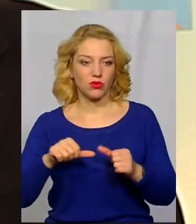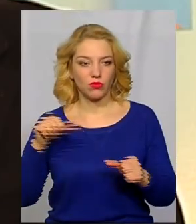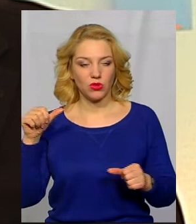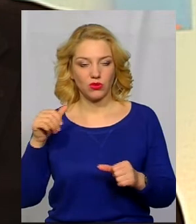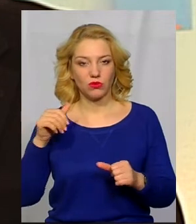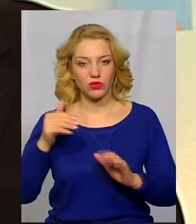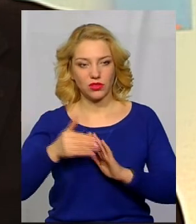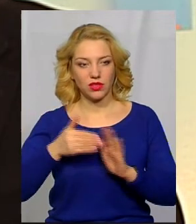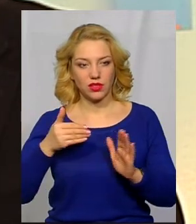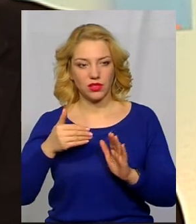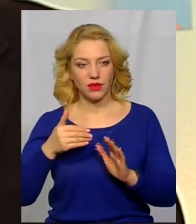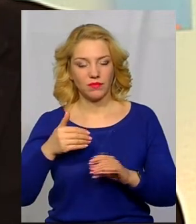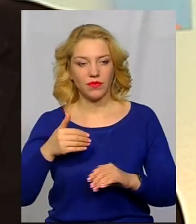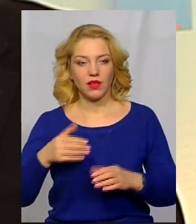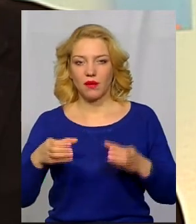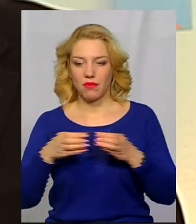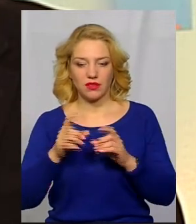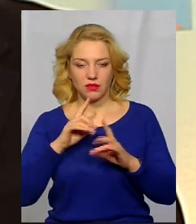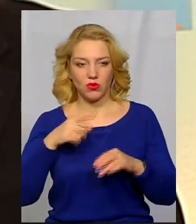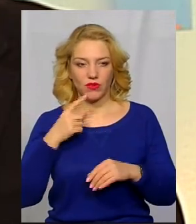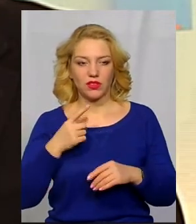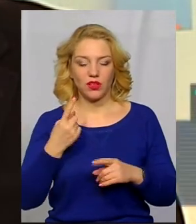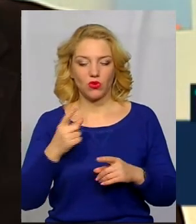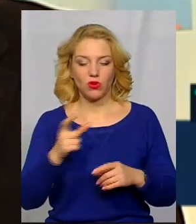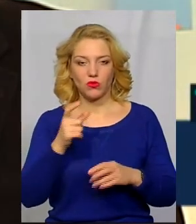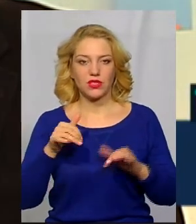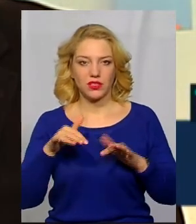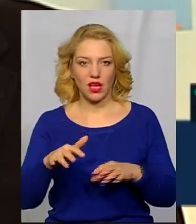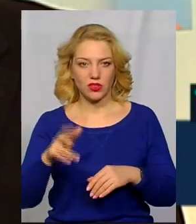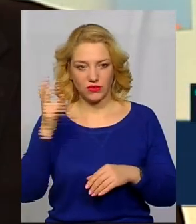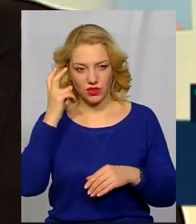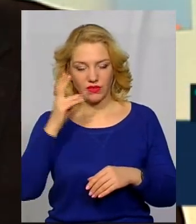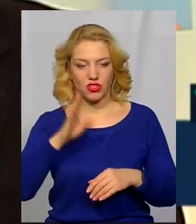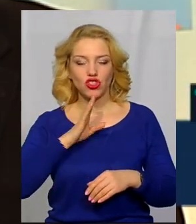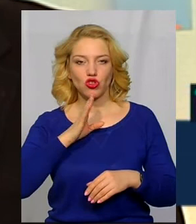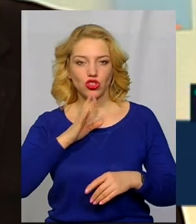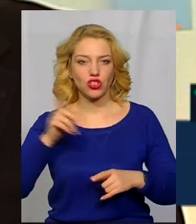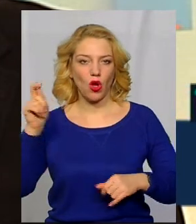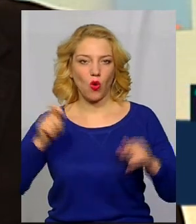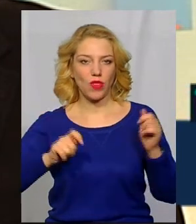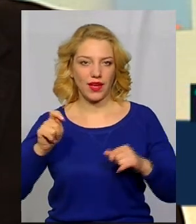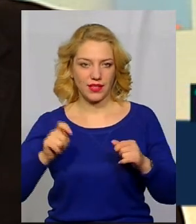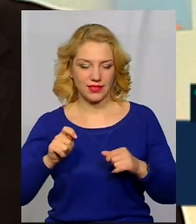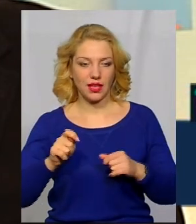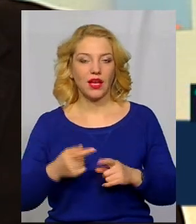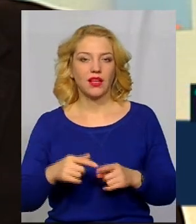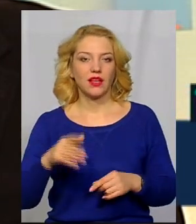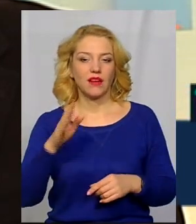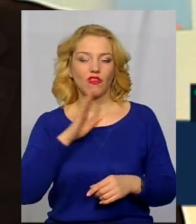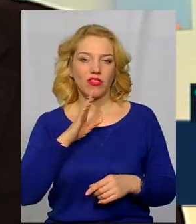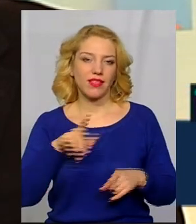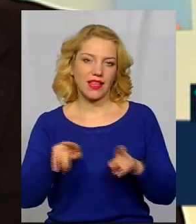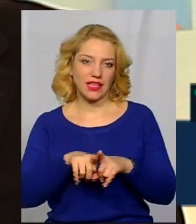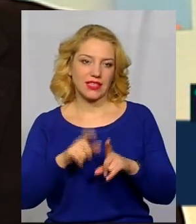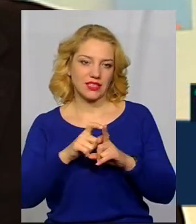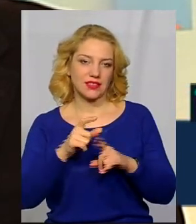скликанні, партію не будемо називати, на одному із заходів в Києві в жіночий конгрес. Вона собі сказала